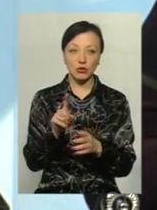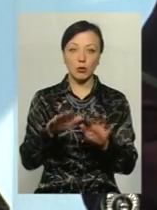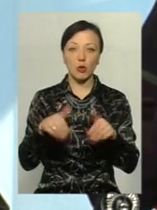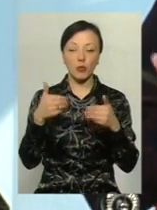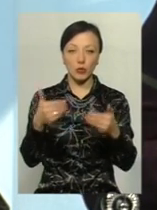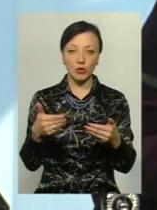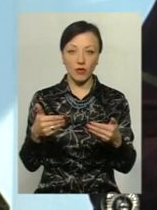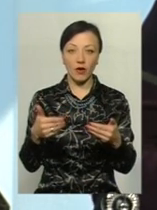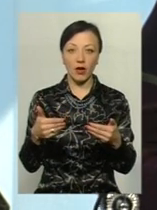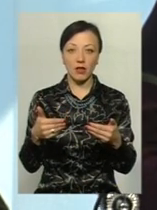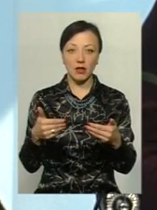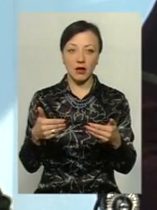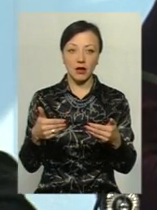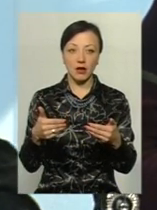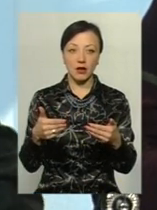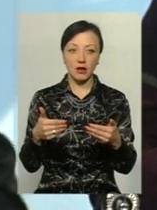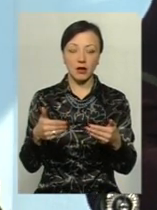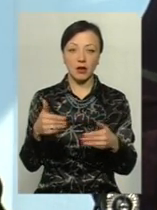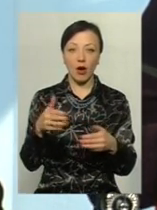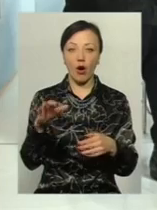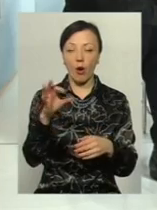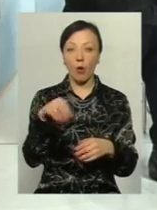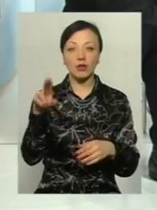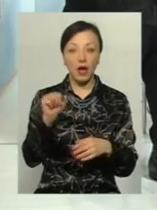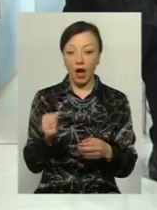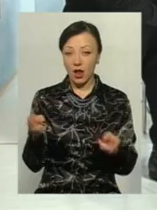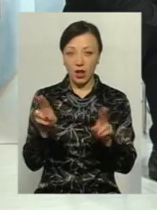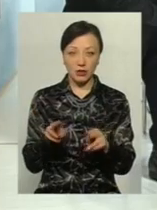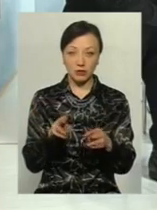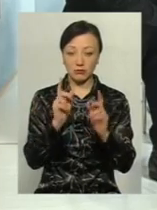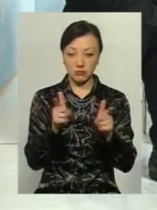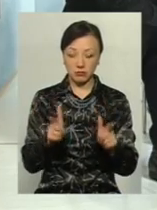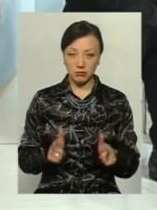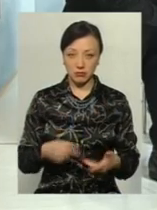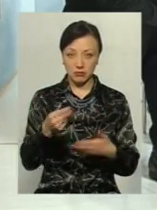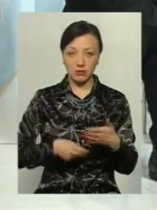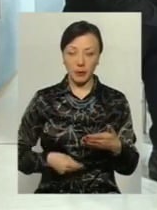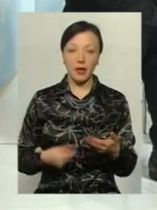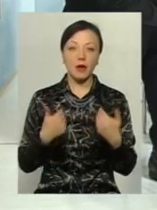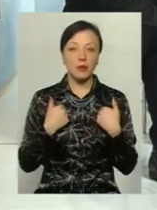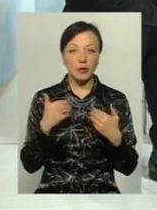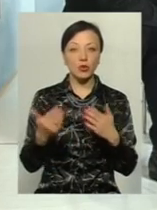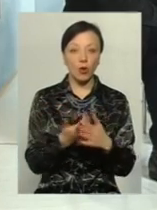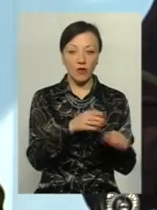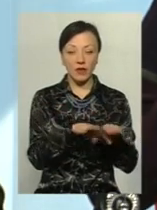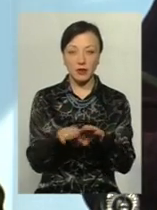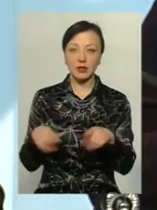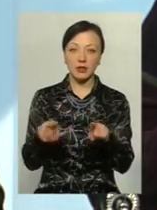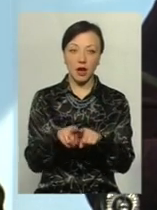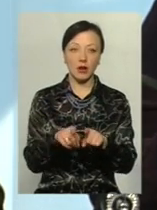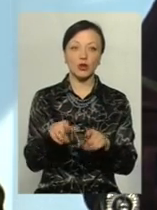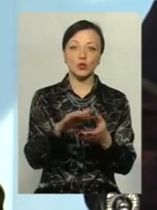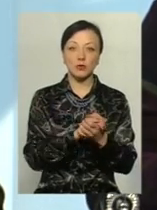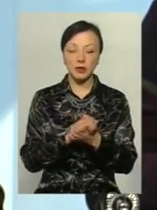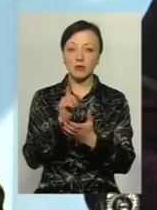пропонувала ГОДА, а все решта була суцільно добрям. Зрозумієте? Ми задали нову планку. І так громадське